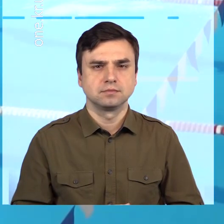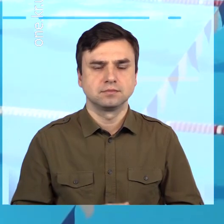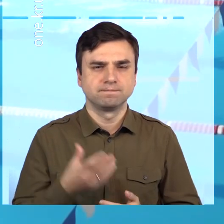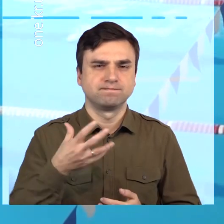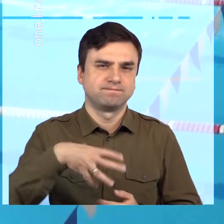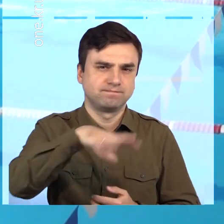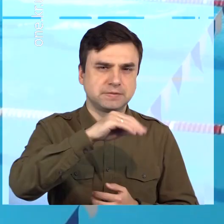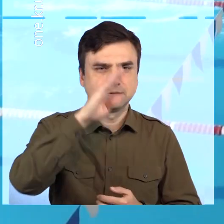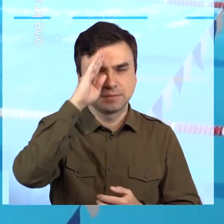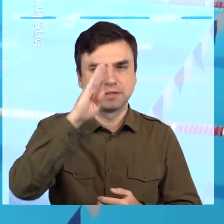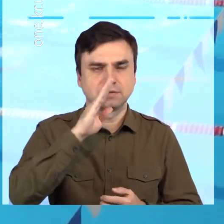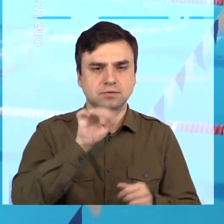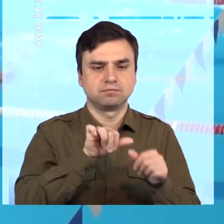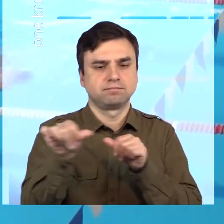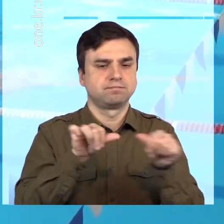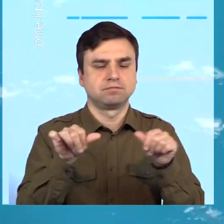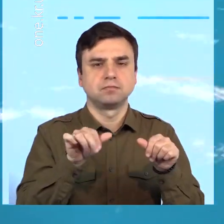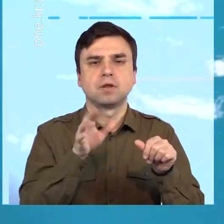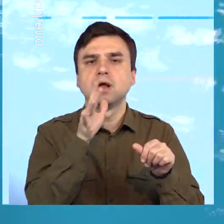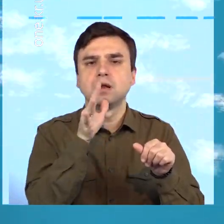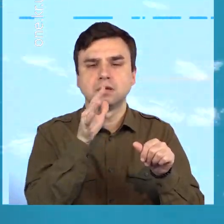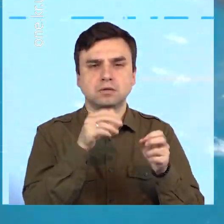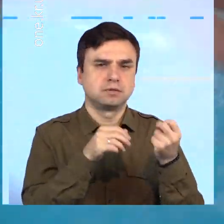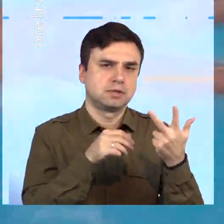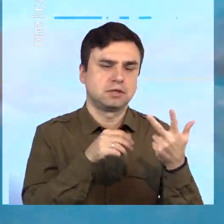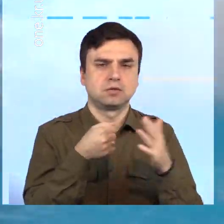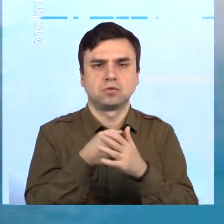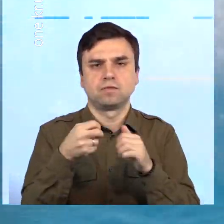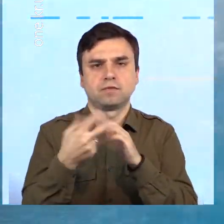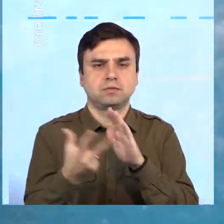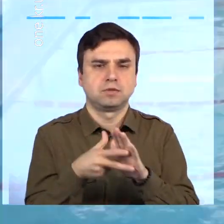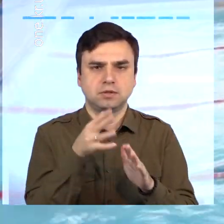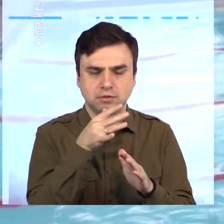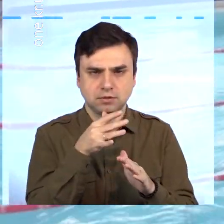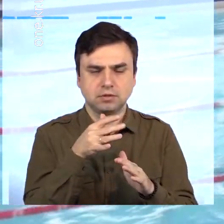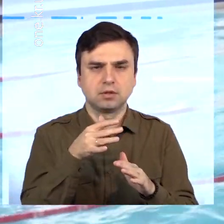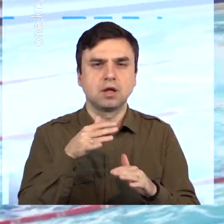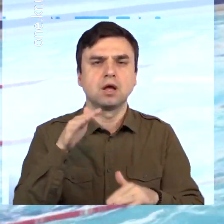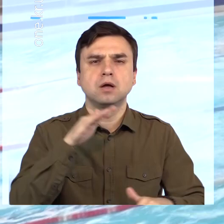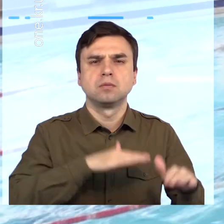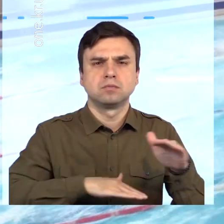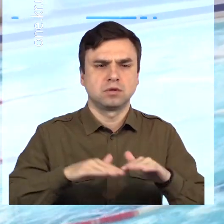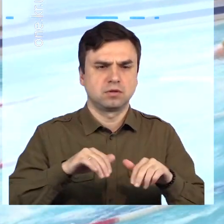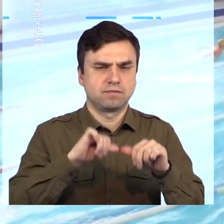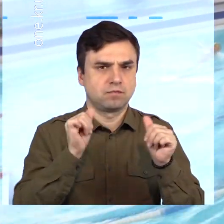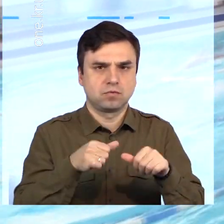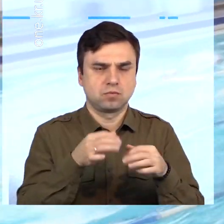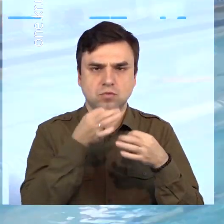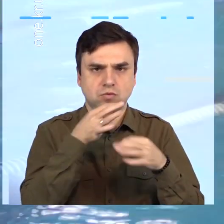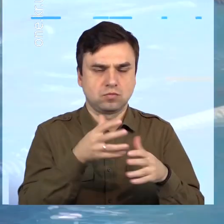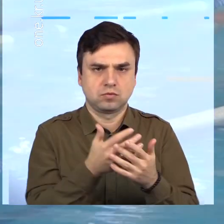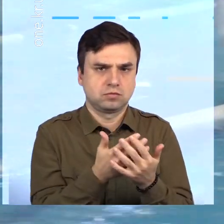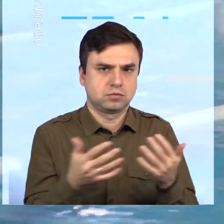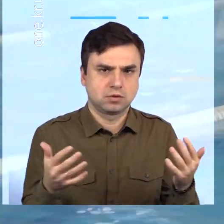Всі хлопців та дівчат розподілили за віковими категоріями від 13 до 18 років. На змаганнях плавали всіма стилями та комплексом, тому